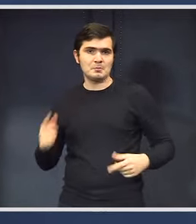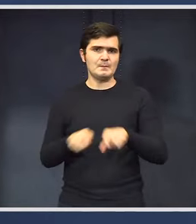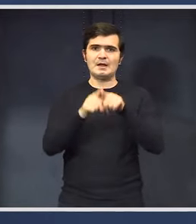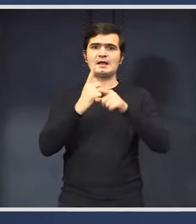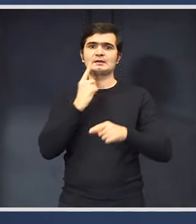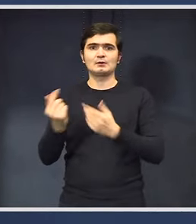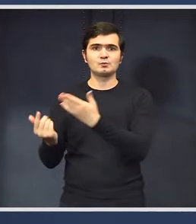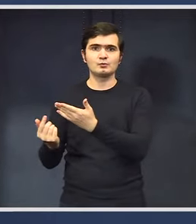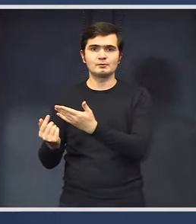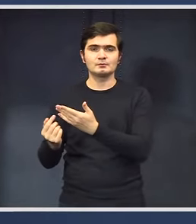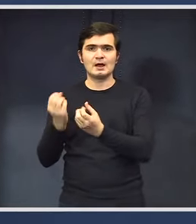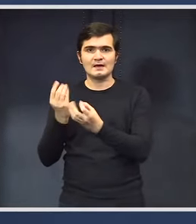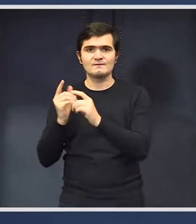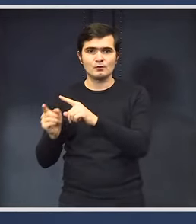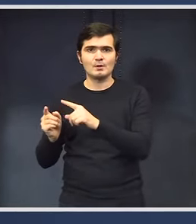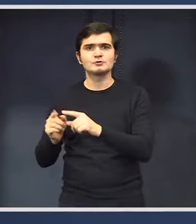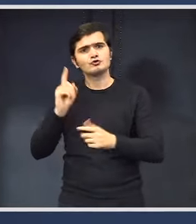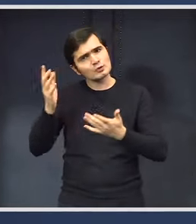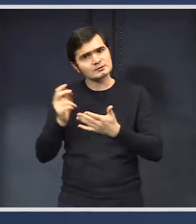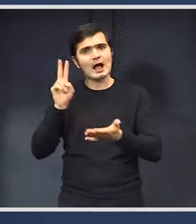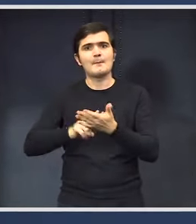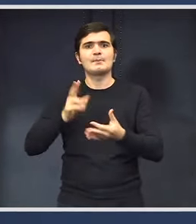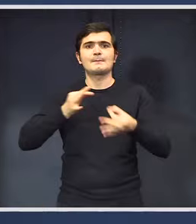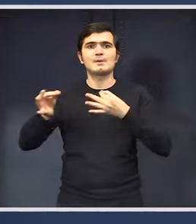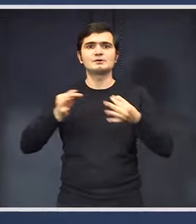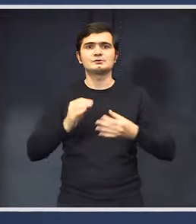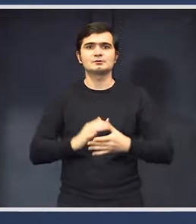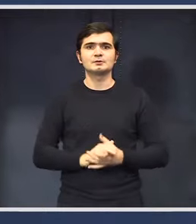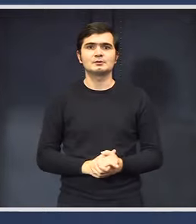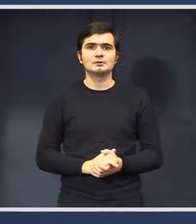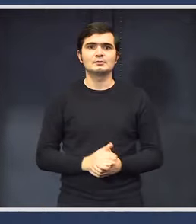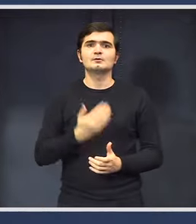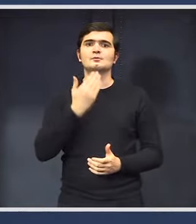și vom avea informația și vor urma și măsuri. Mulțumesc mult de toată!